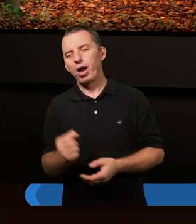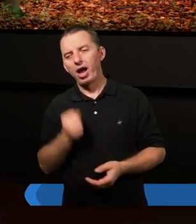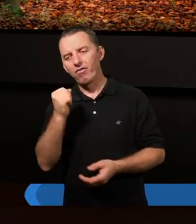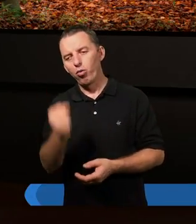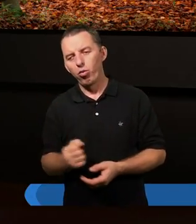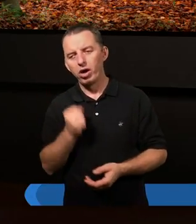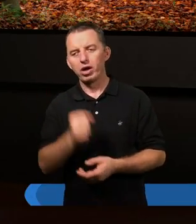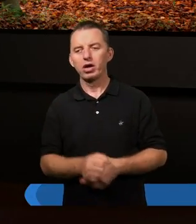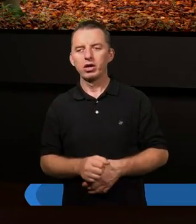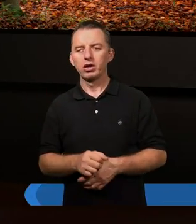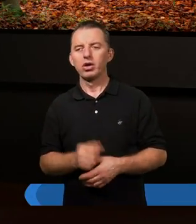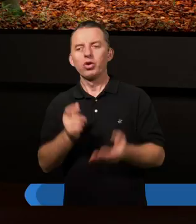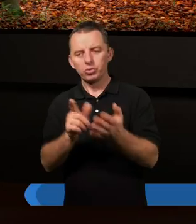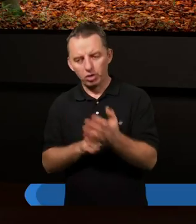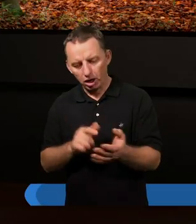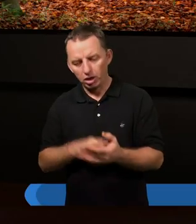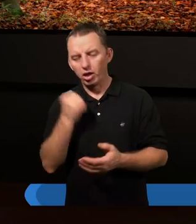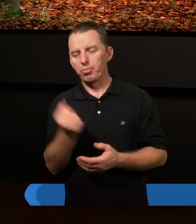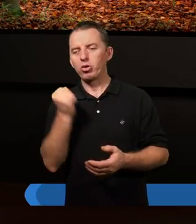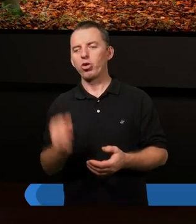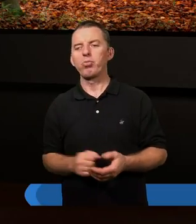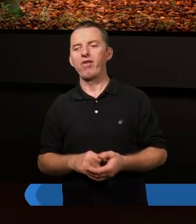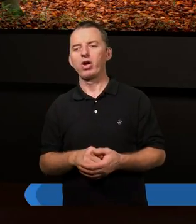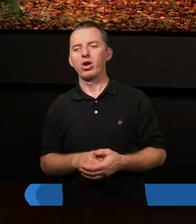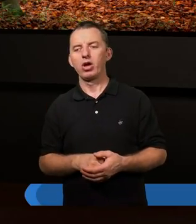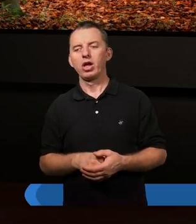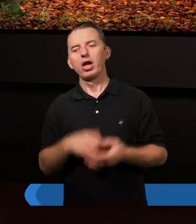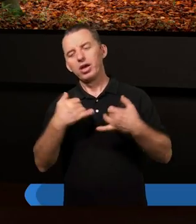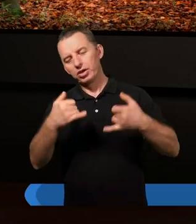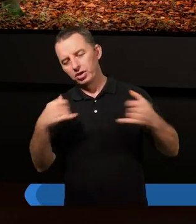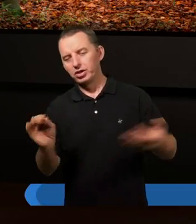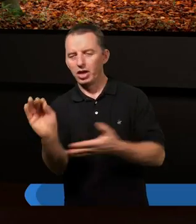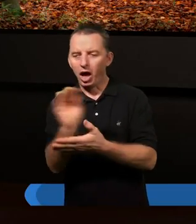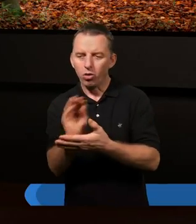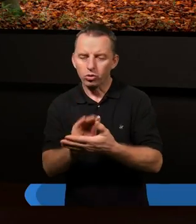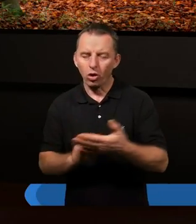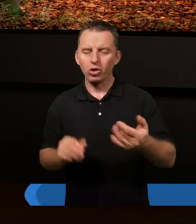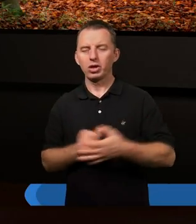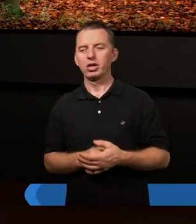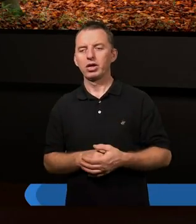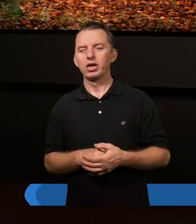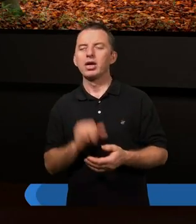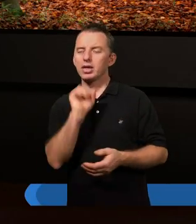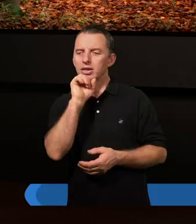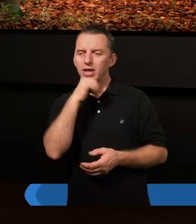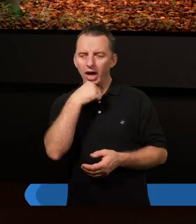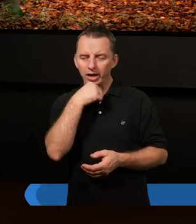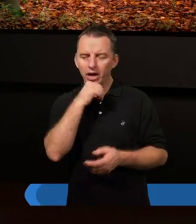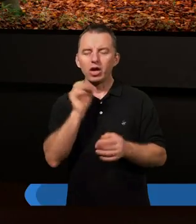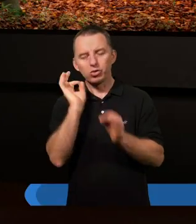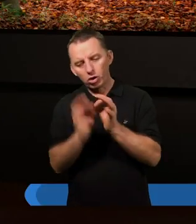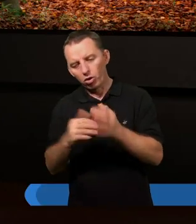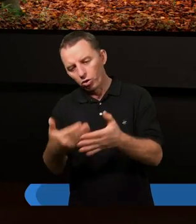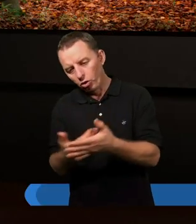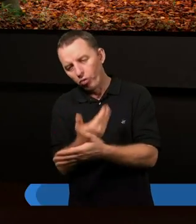no często apostoł Paweł czy inni autorzy, zwłaszcza Starego, a szczególnie Nowego